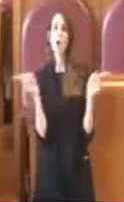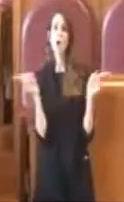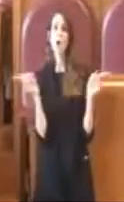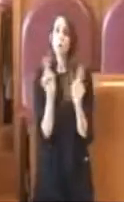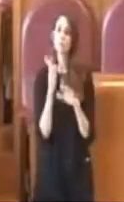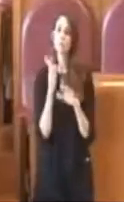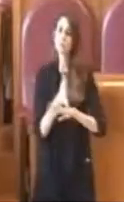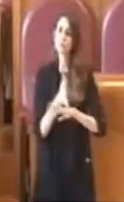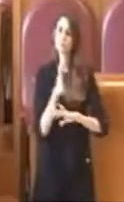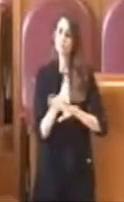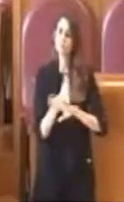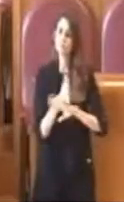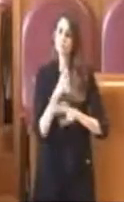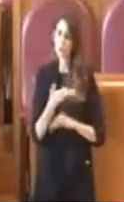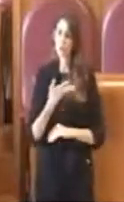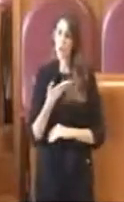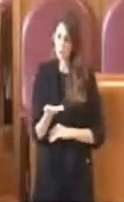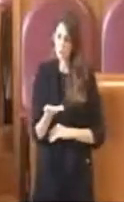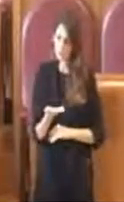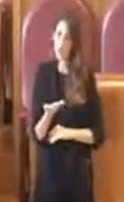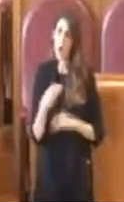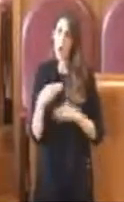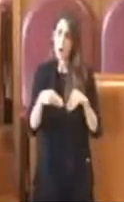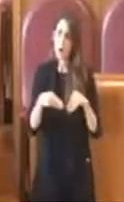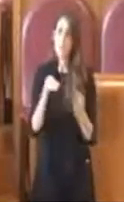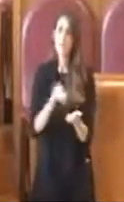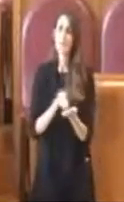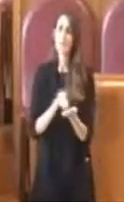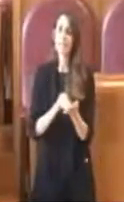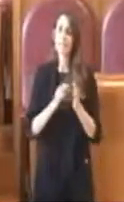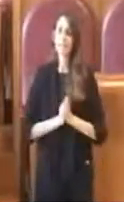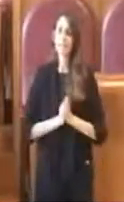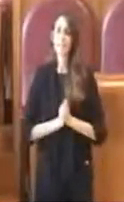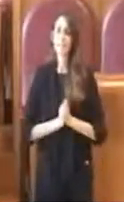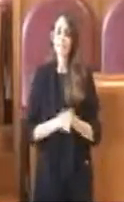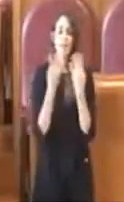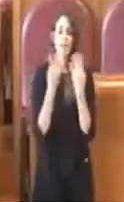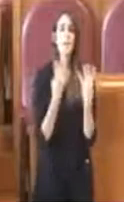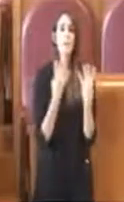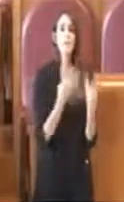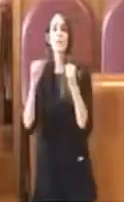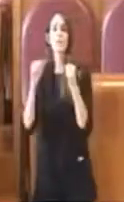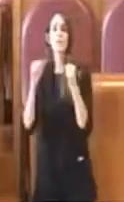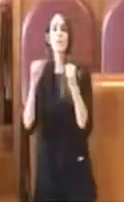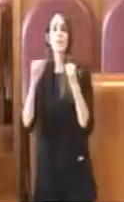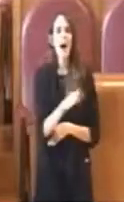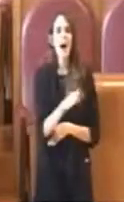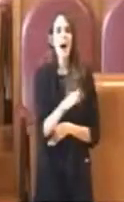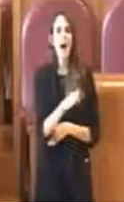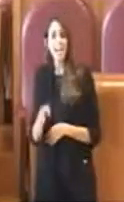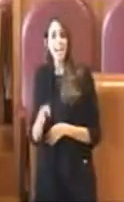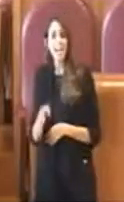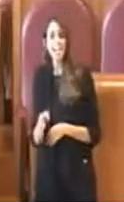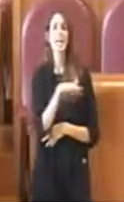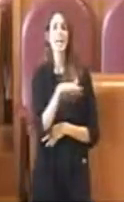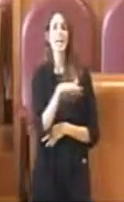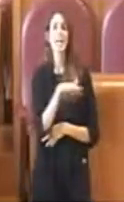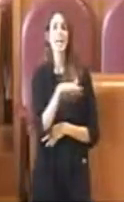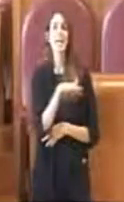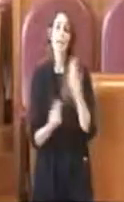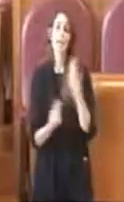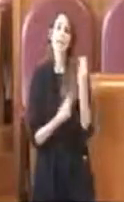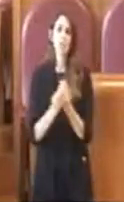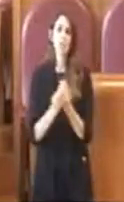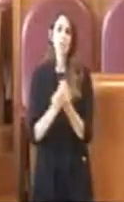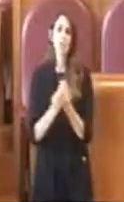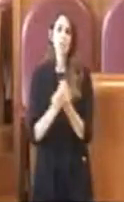comunque tempestivo, perciò le aree sono fruibili, gli aree giochi si sta cercando di intervenire